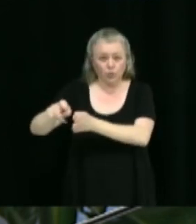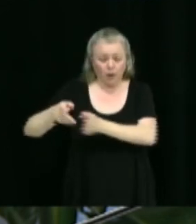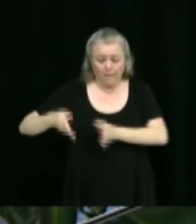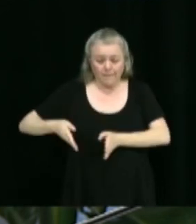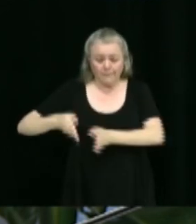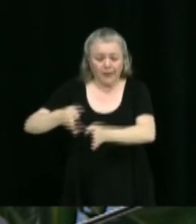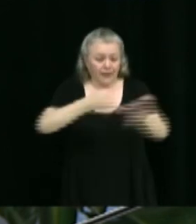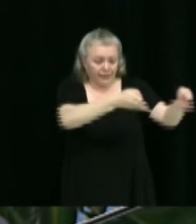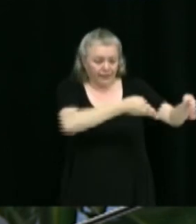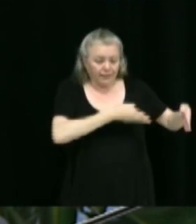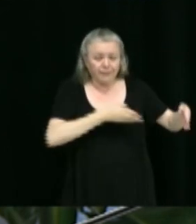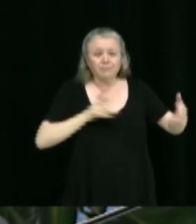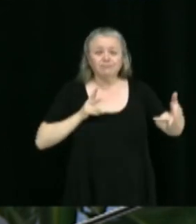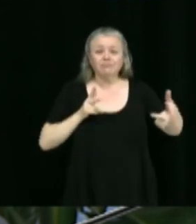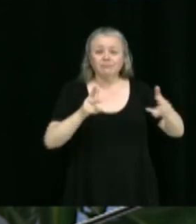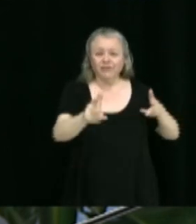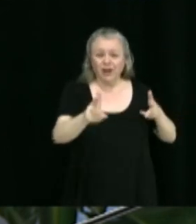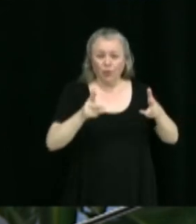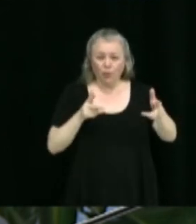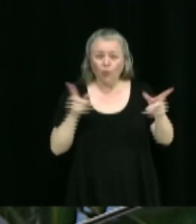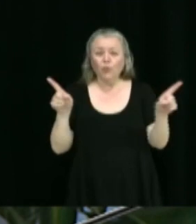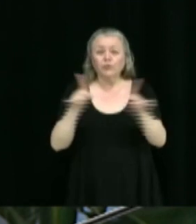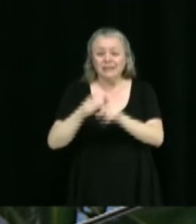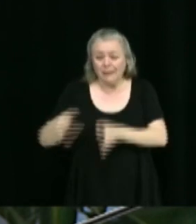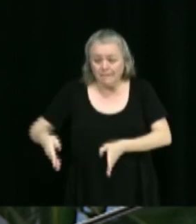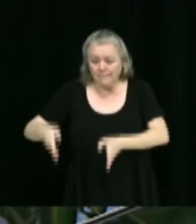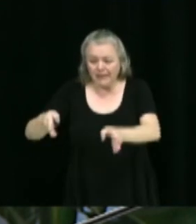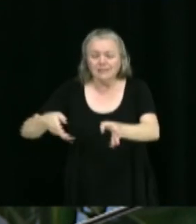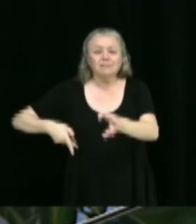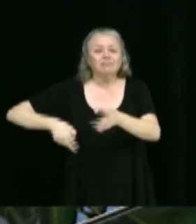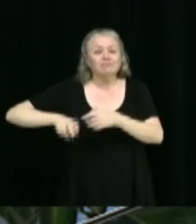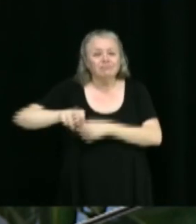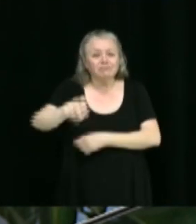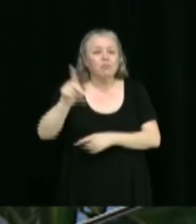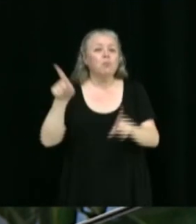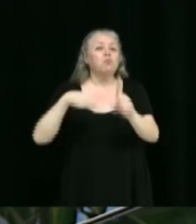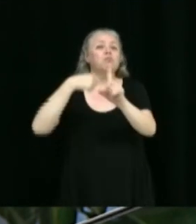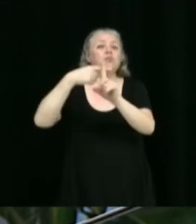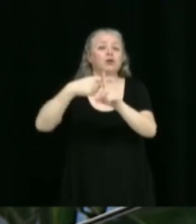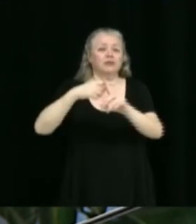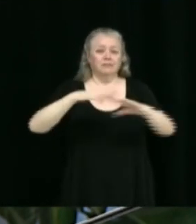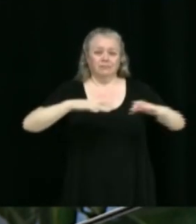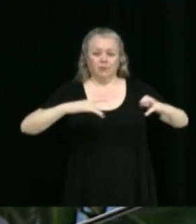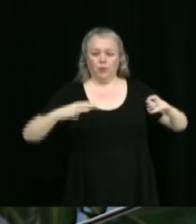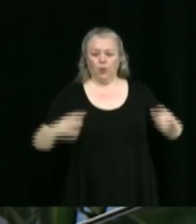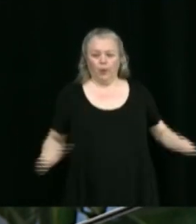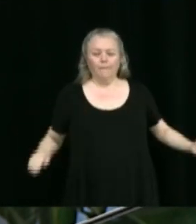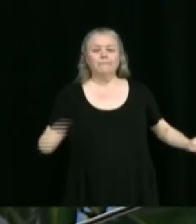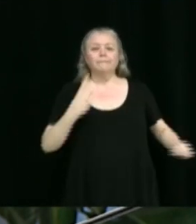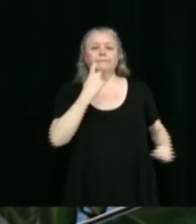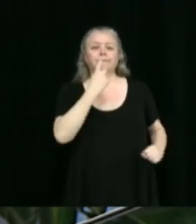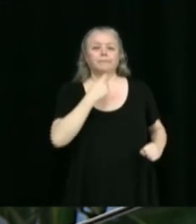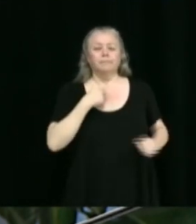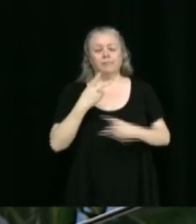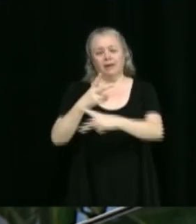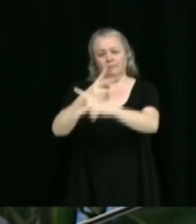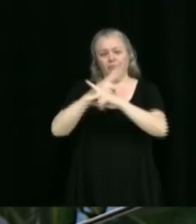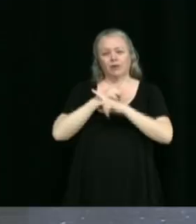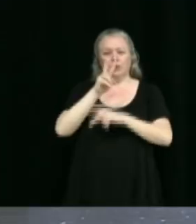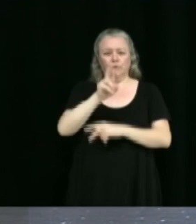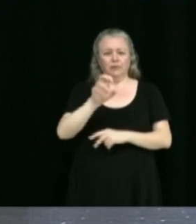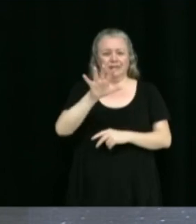cyclables et d'infrastructures de drainage. La modification vise à augmenter la dépense et l'emprunt de 259,100 $.